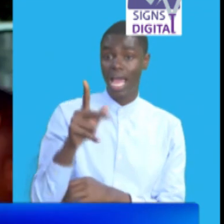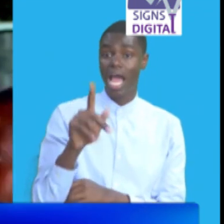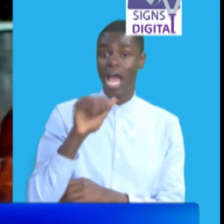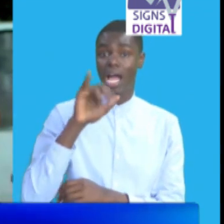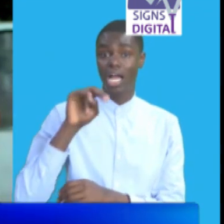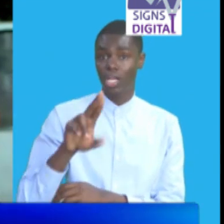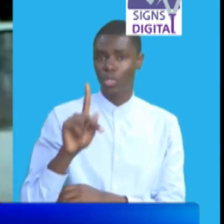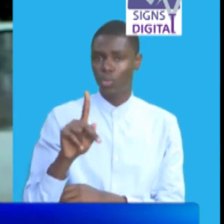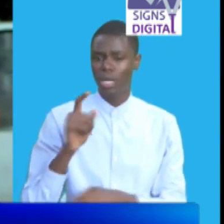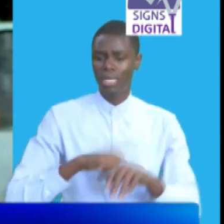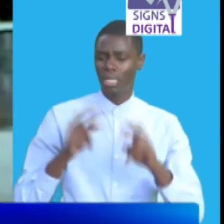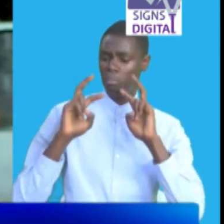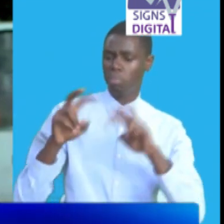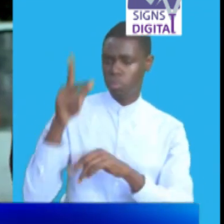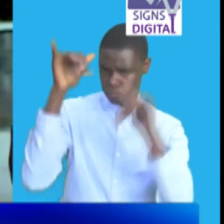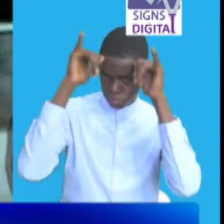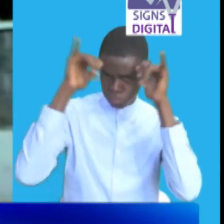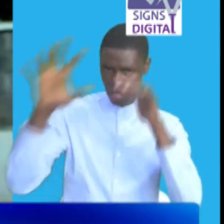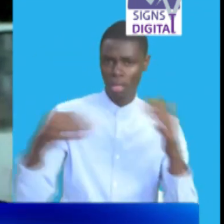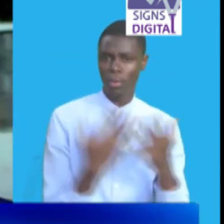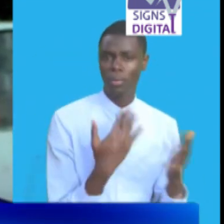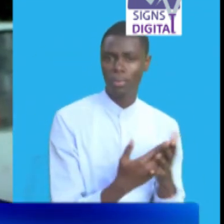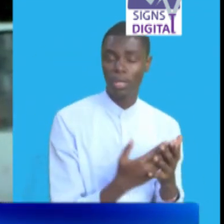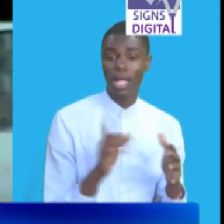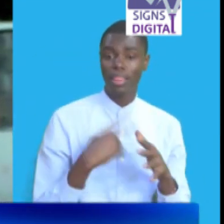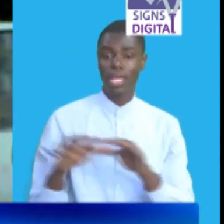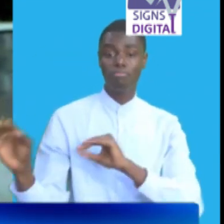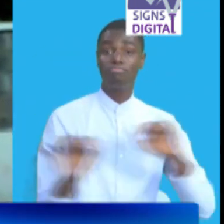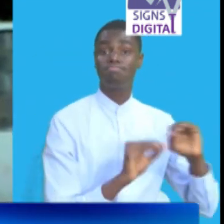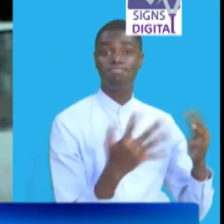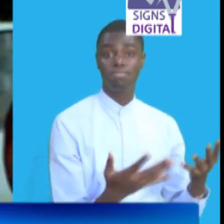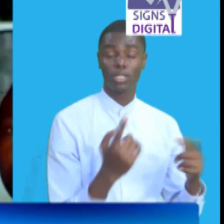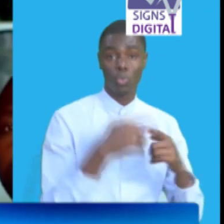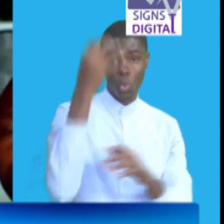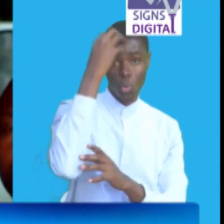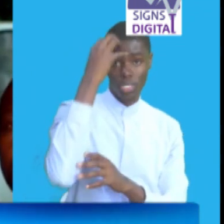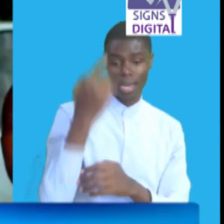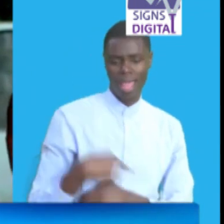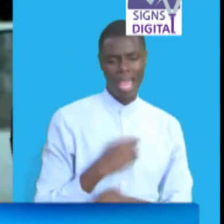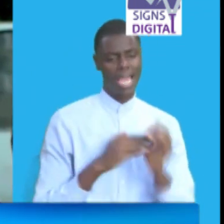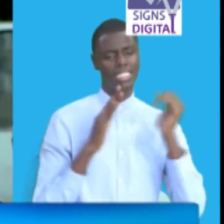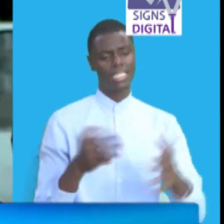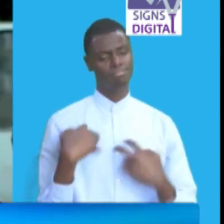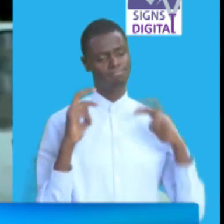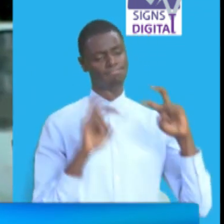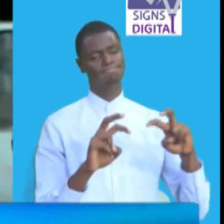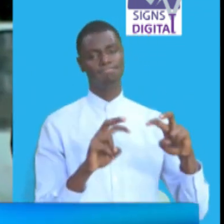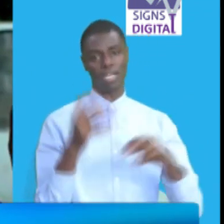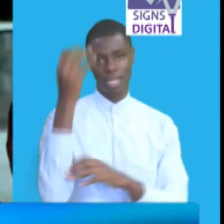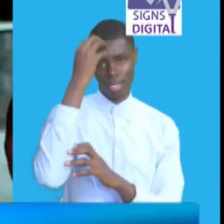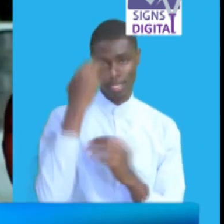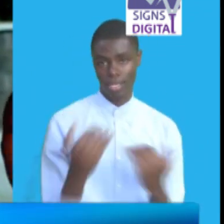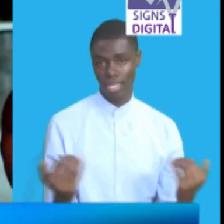suwa walipukuwenda kwa wangalia ngombe ndio wakashikwa siku iyo wakapale kwa lakicha from lakicha wakapale wakitale sisi kama fiongosi tukenda kwa wangalia watoto wetu kitale